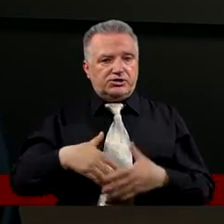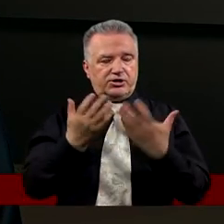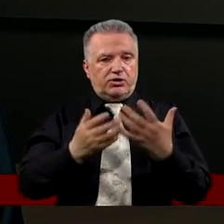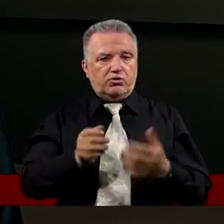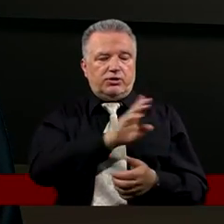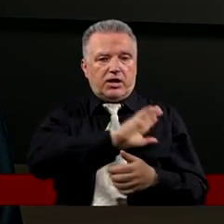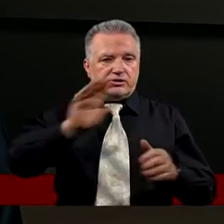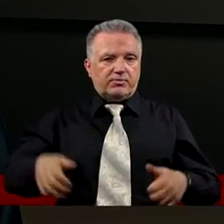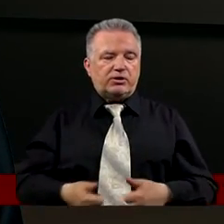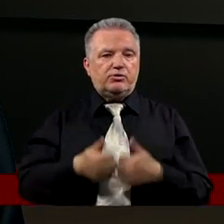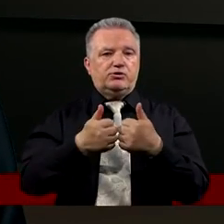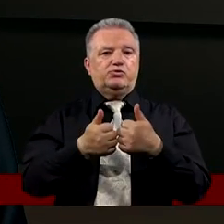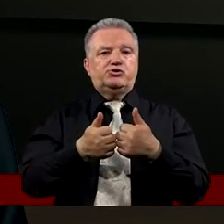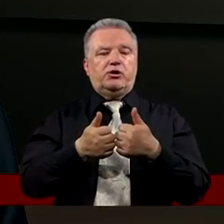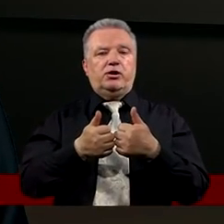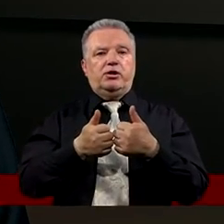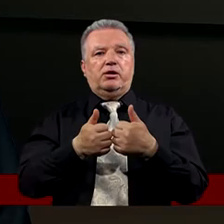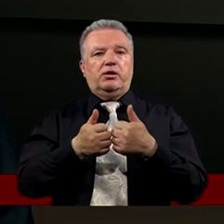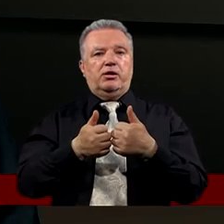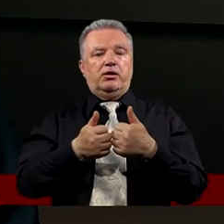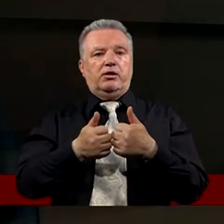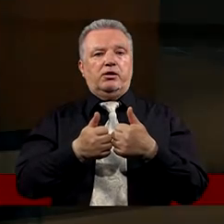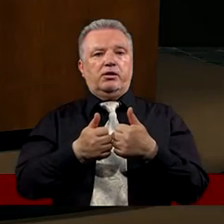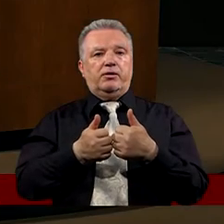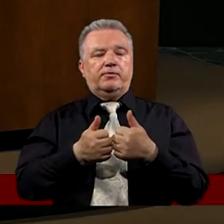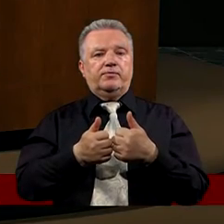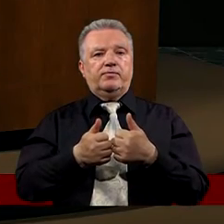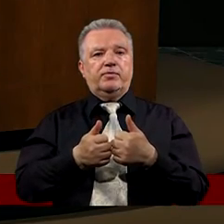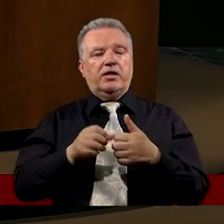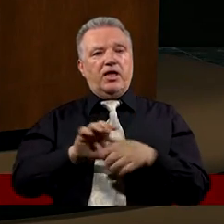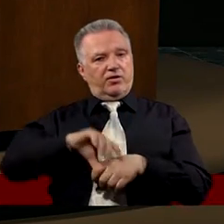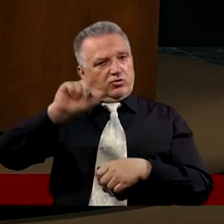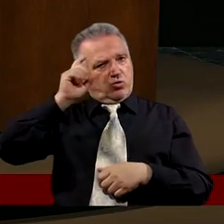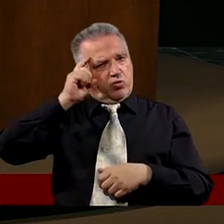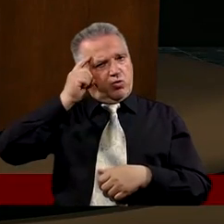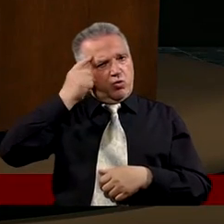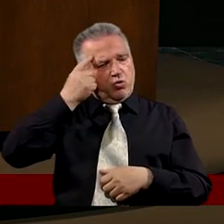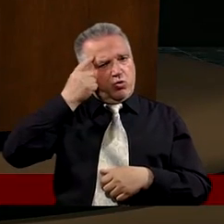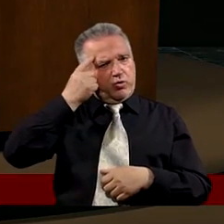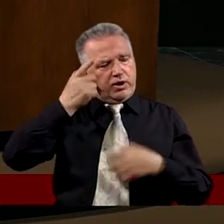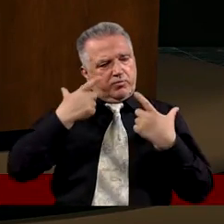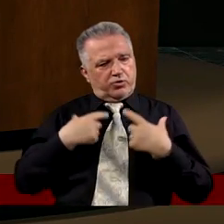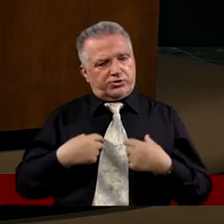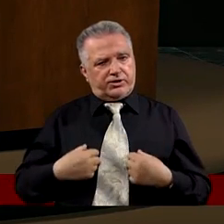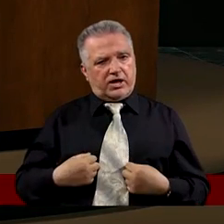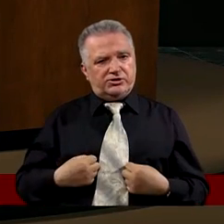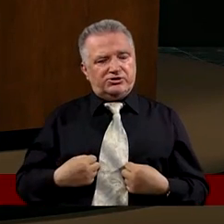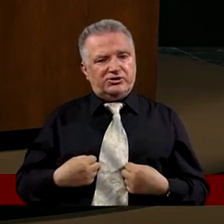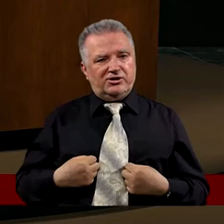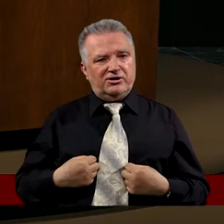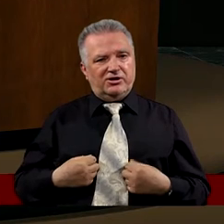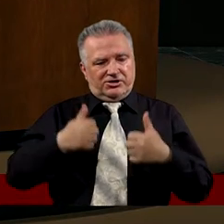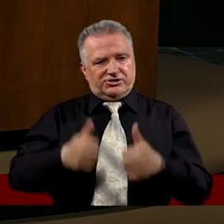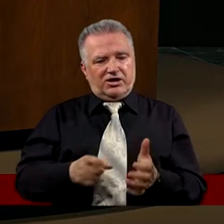dnia Wzbudzony z martwych Znów w roli głównej Pojawia się apostoł Piotr I wdaje się W